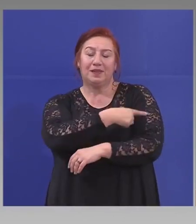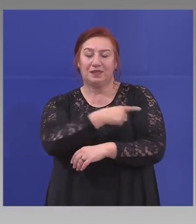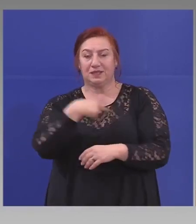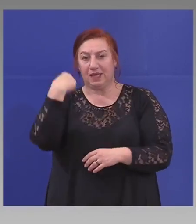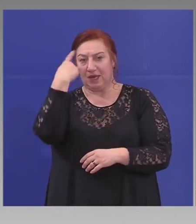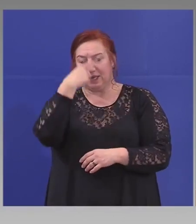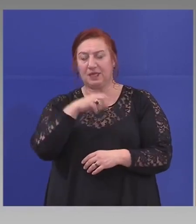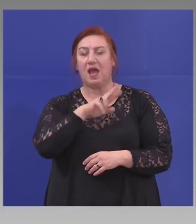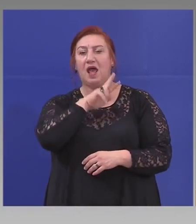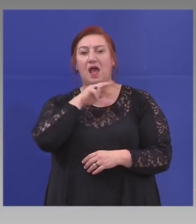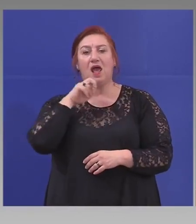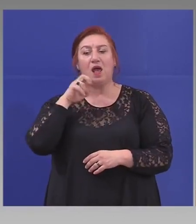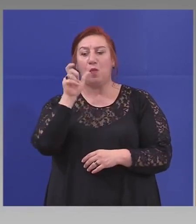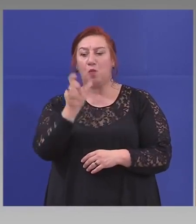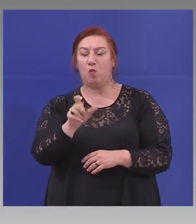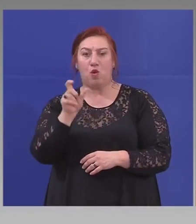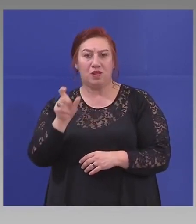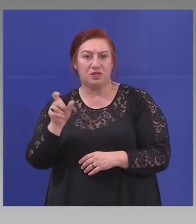полицаи,